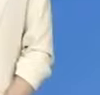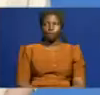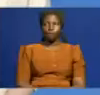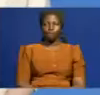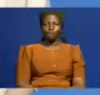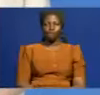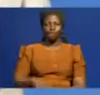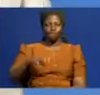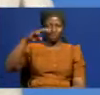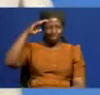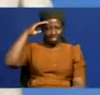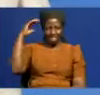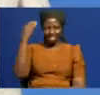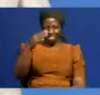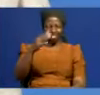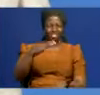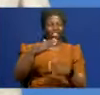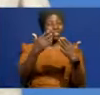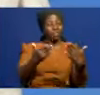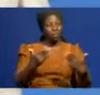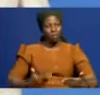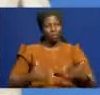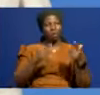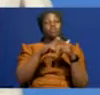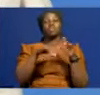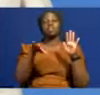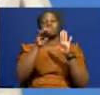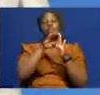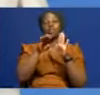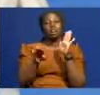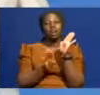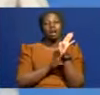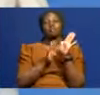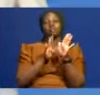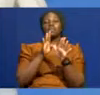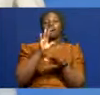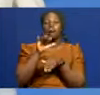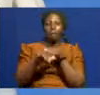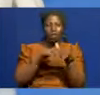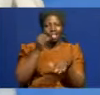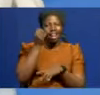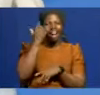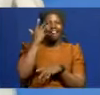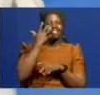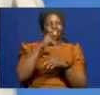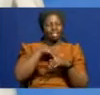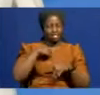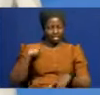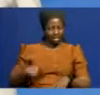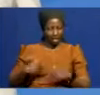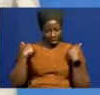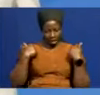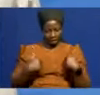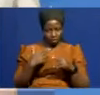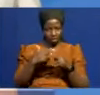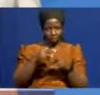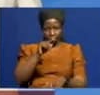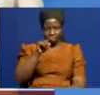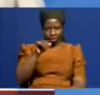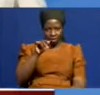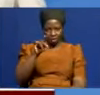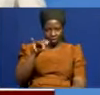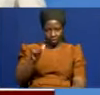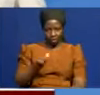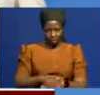Mambo na karibu katika kipindi chia ifahamu China miminiza kia Peng. Idara ya